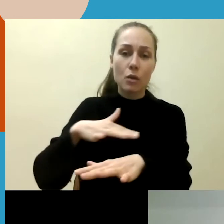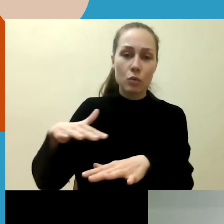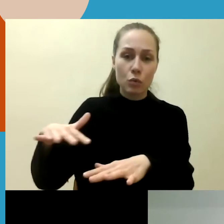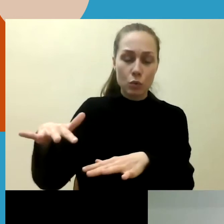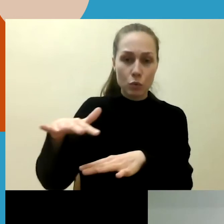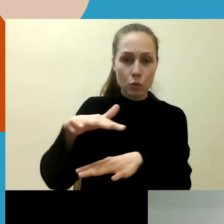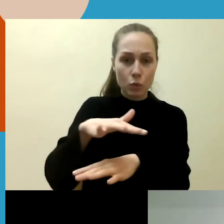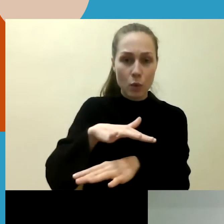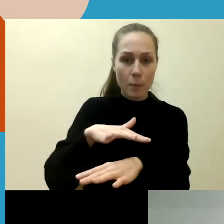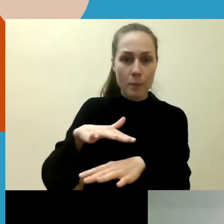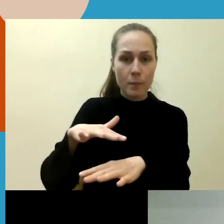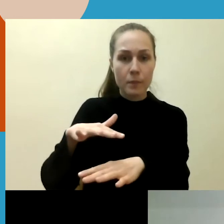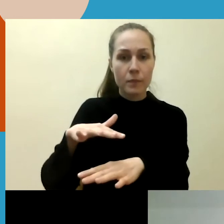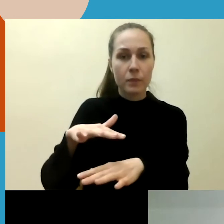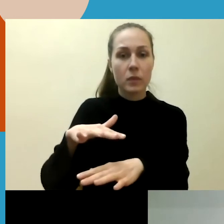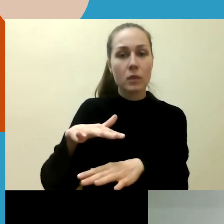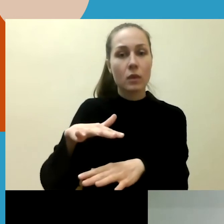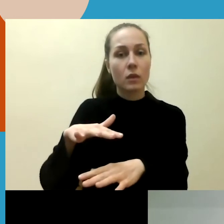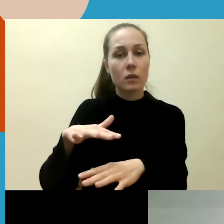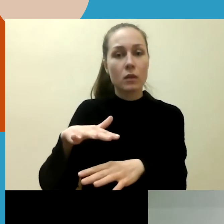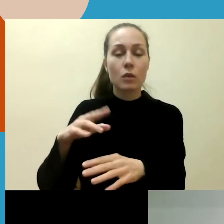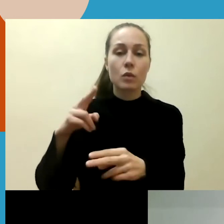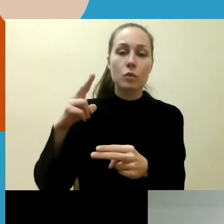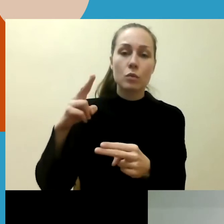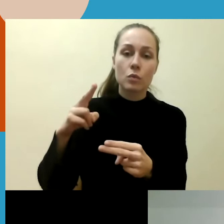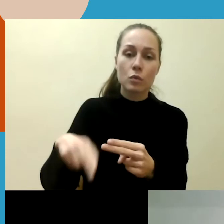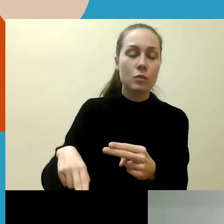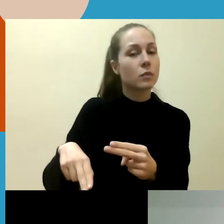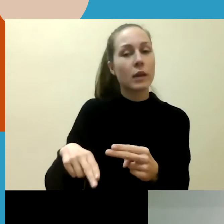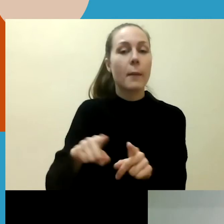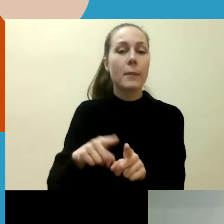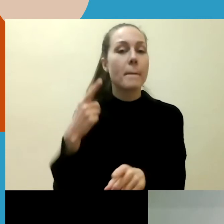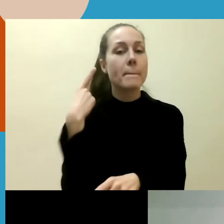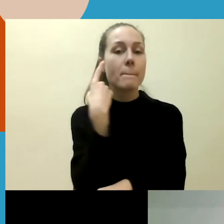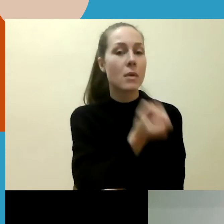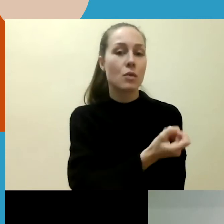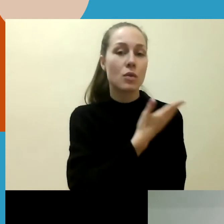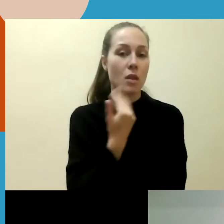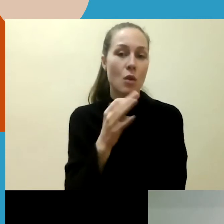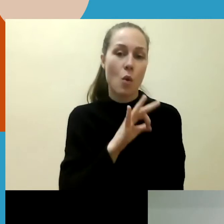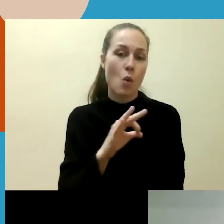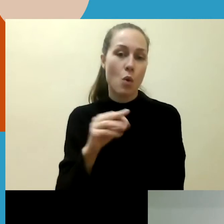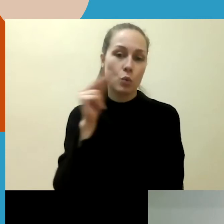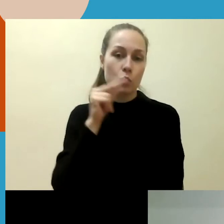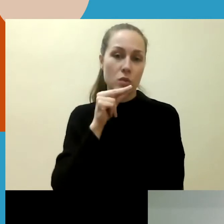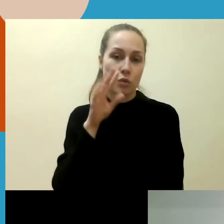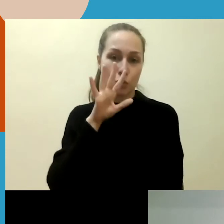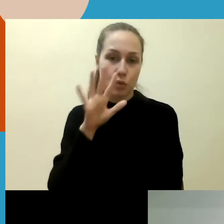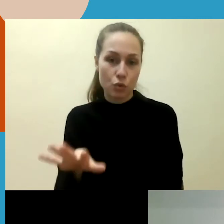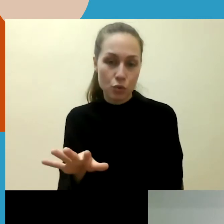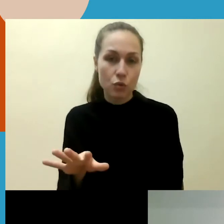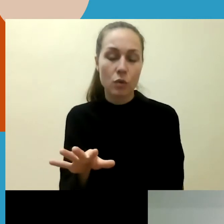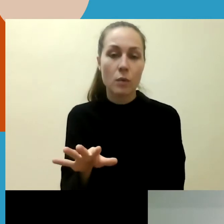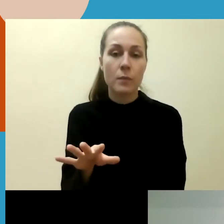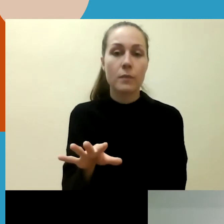nustendžia nepranešti apie nevykantos nusikaltimus. Ir taip pat